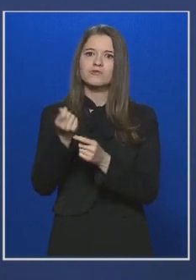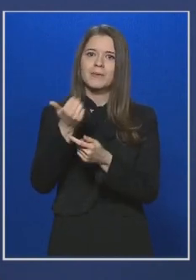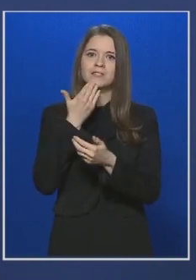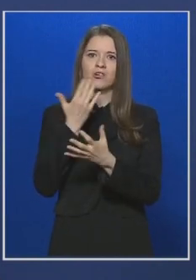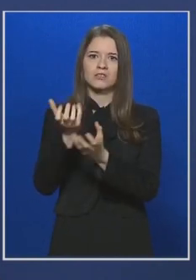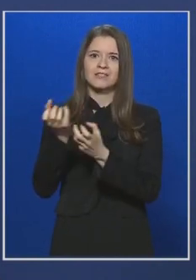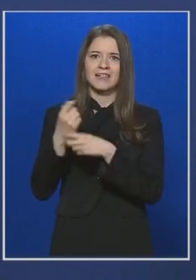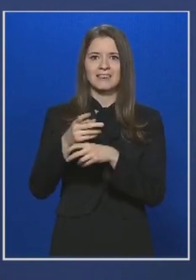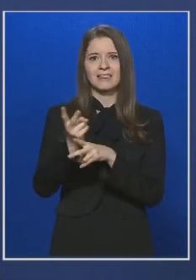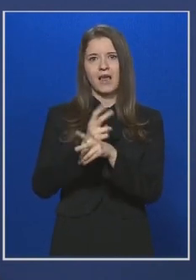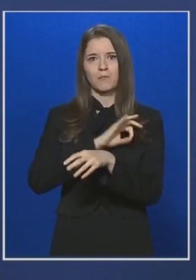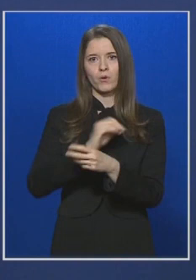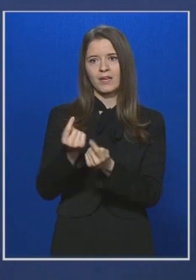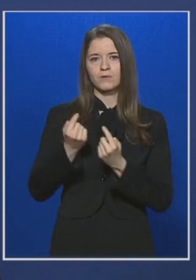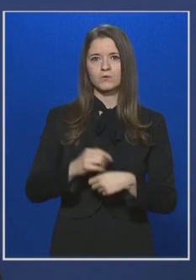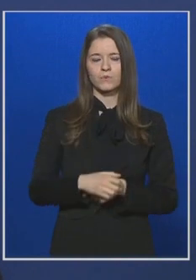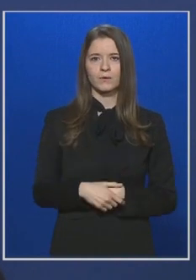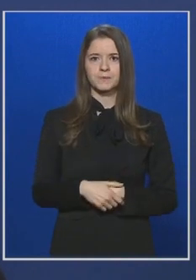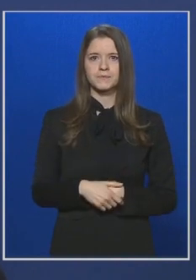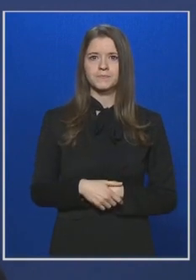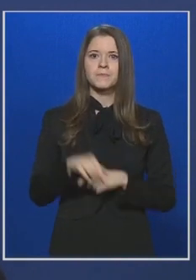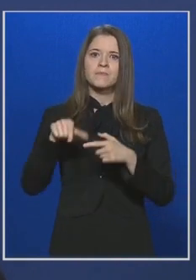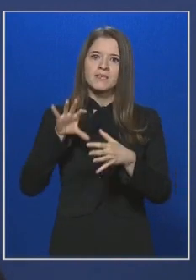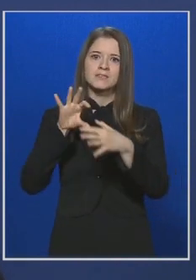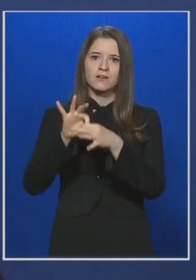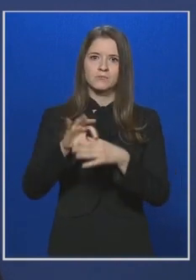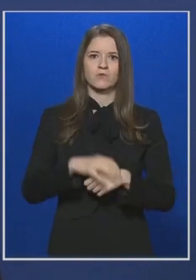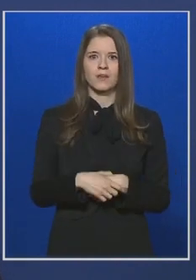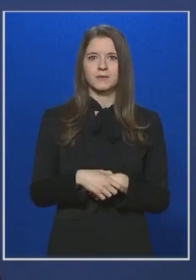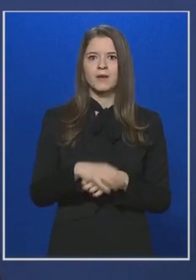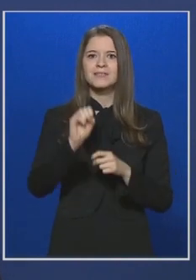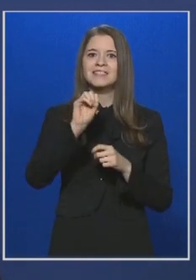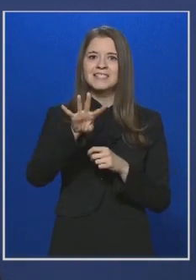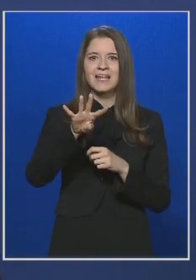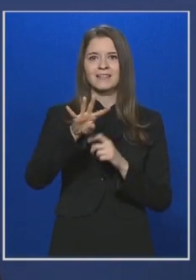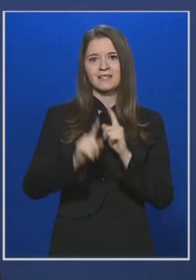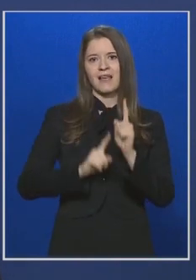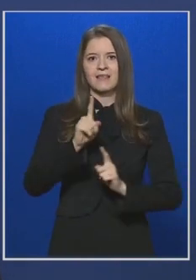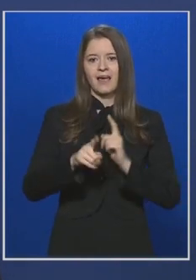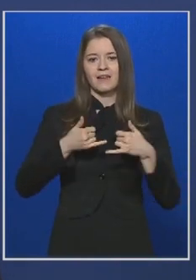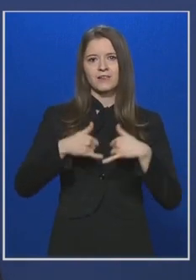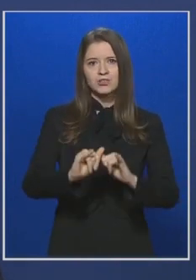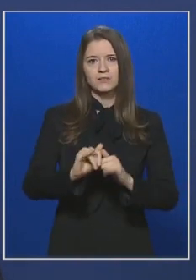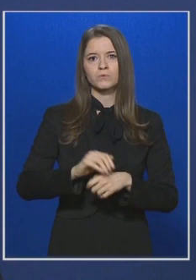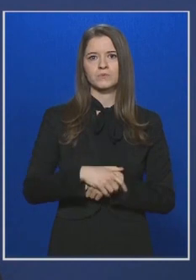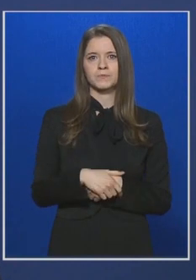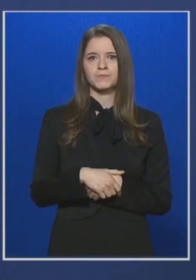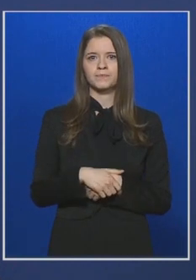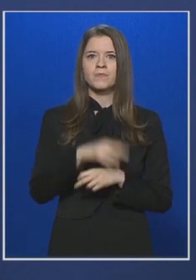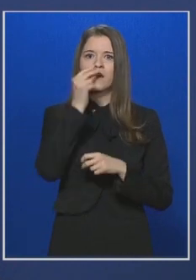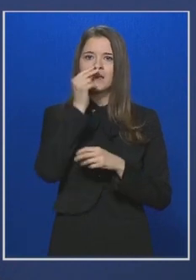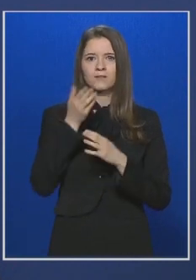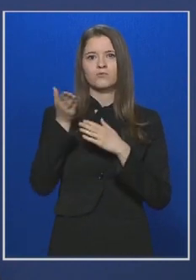az állampolgárokból. Ezzel kapcsolatosan 14 eljárás indult már a